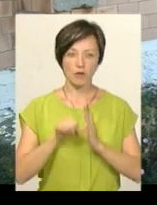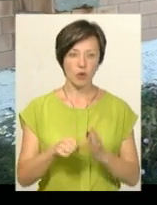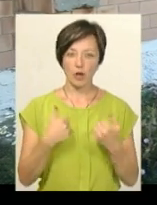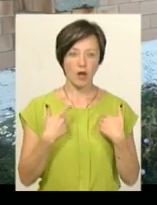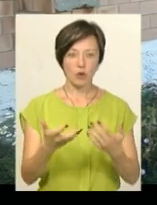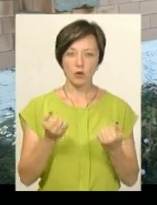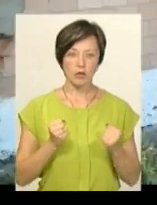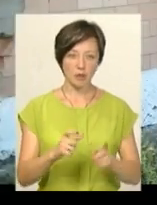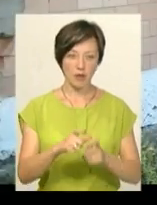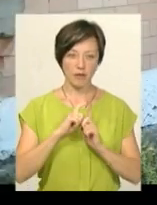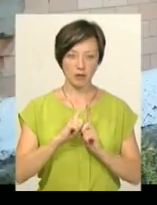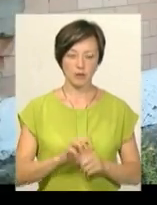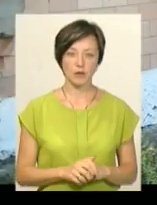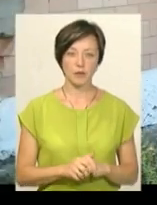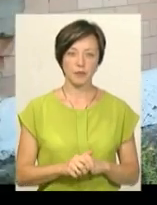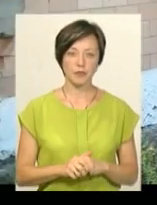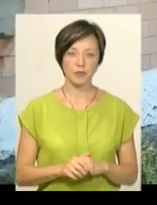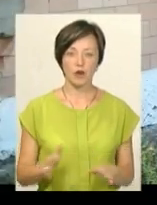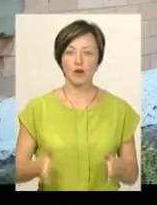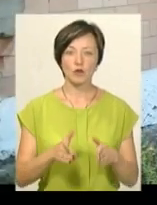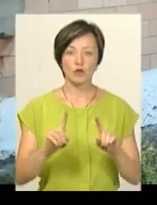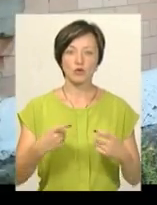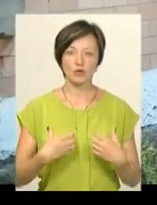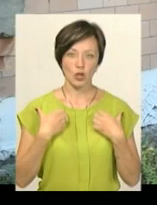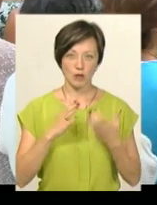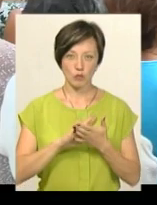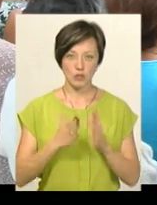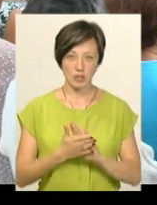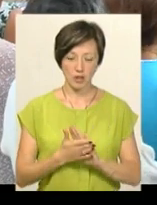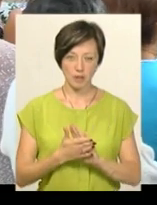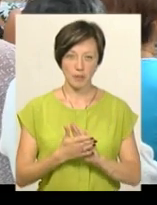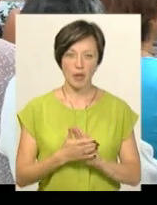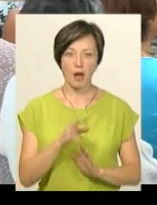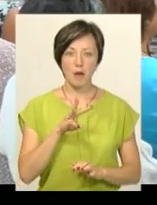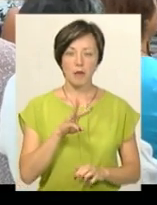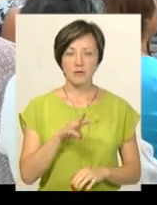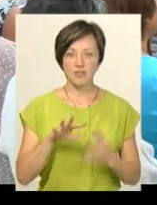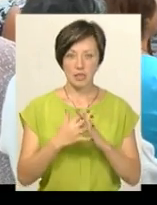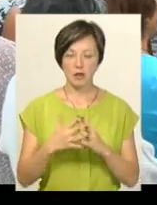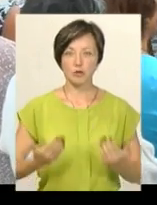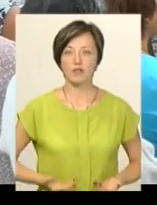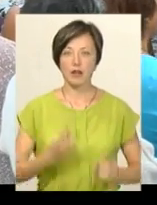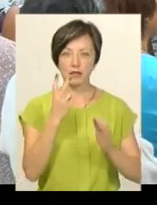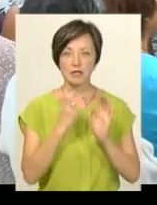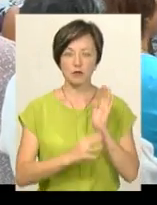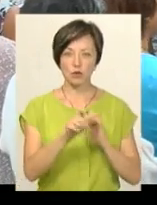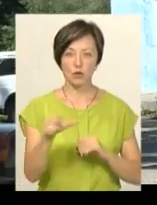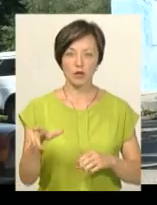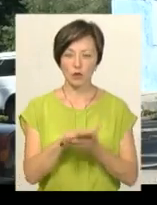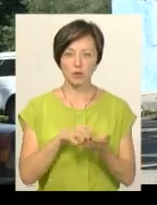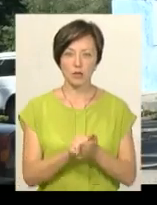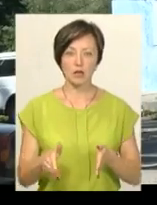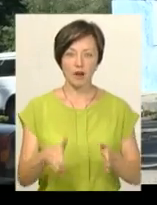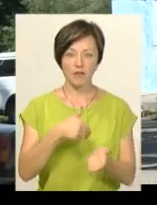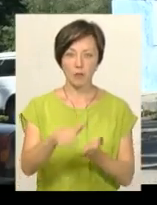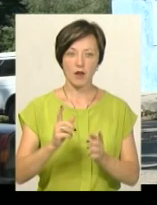не отримала відповіді. Дорога в дуже жахливому стані. У Миколаїві проживають 290 людей. Через розбиту трасу сюди